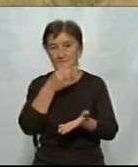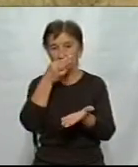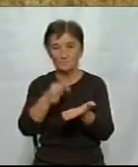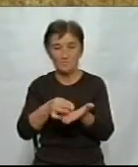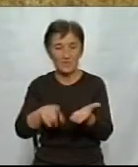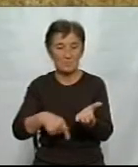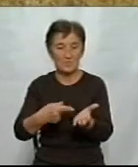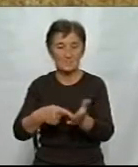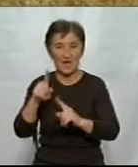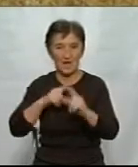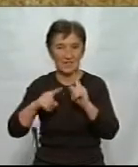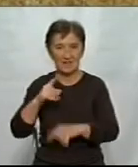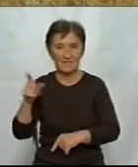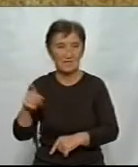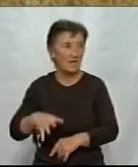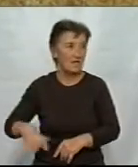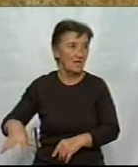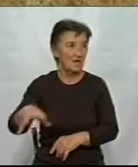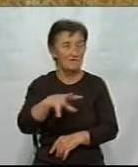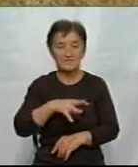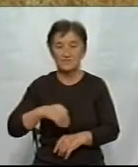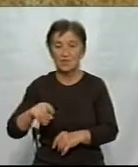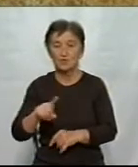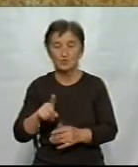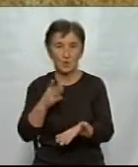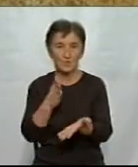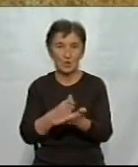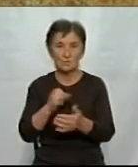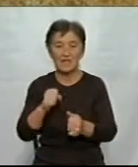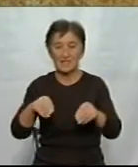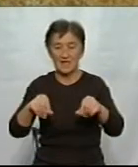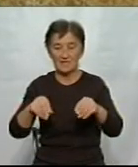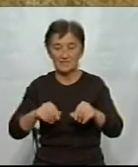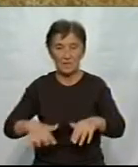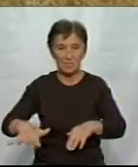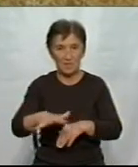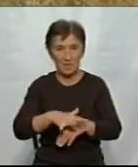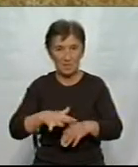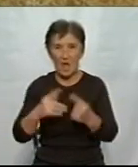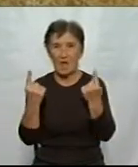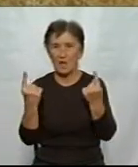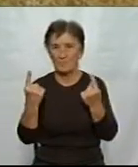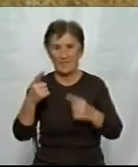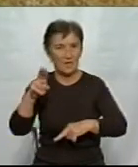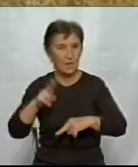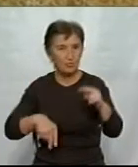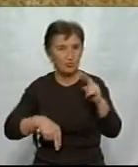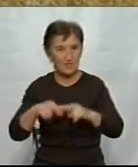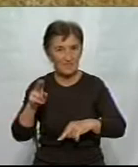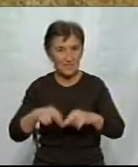міська рада. Це, що знаходиться на землі міста Кіровограда, управління капітального будівництва